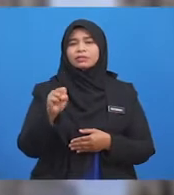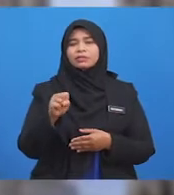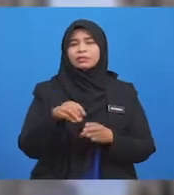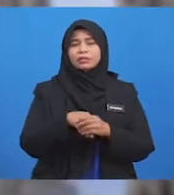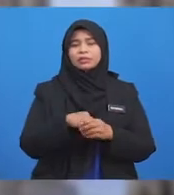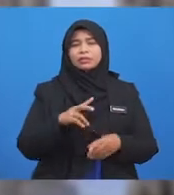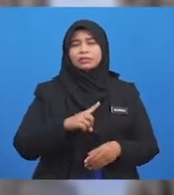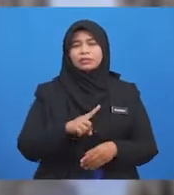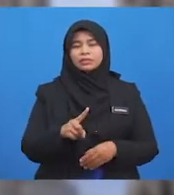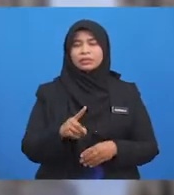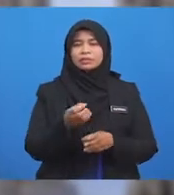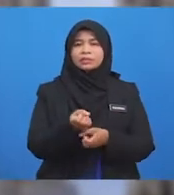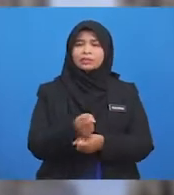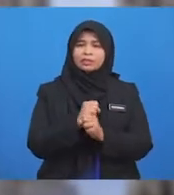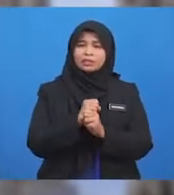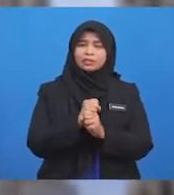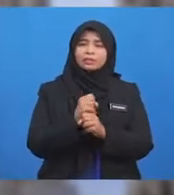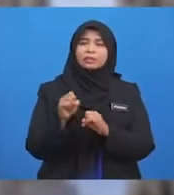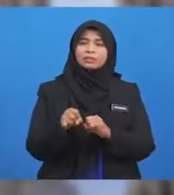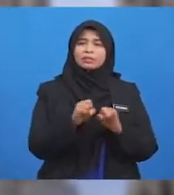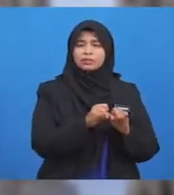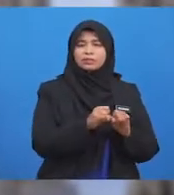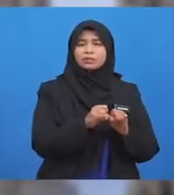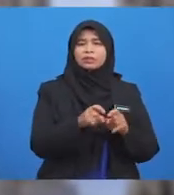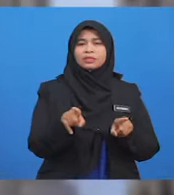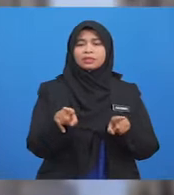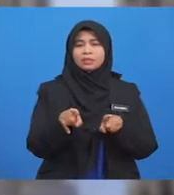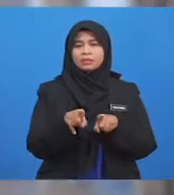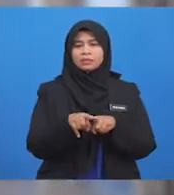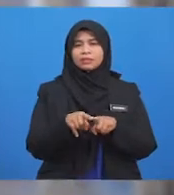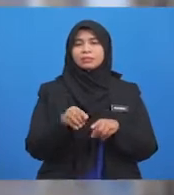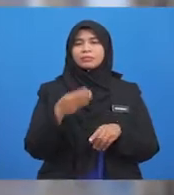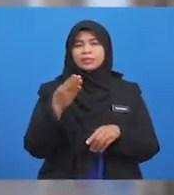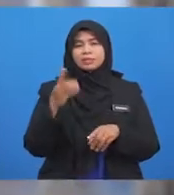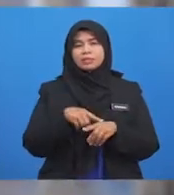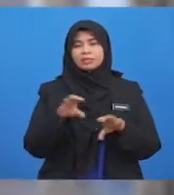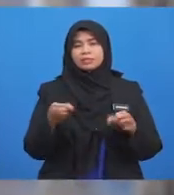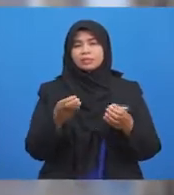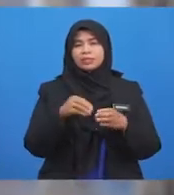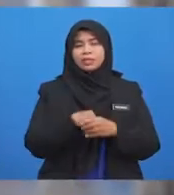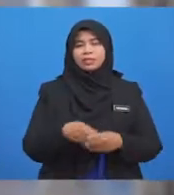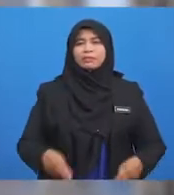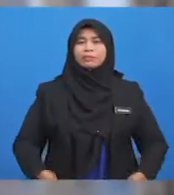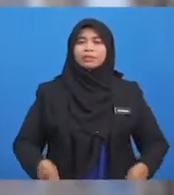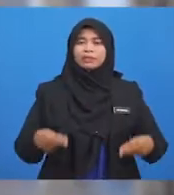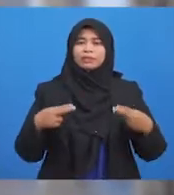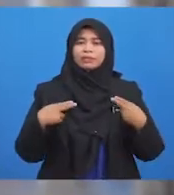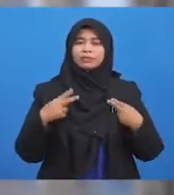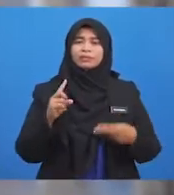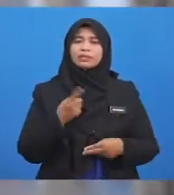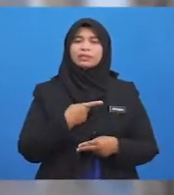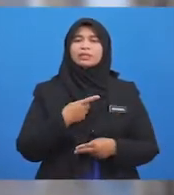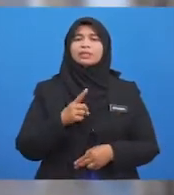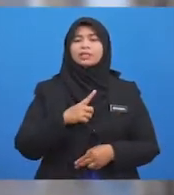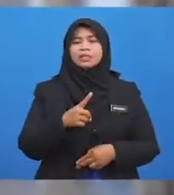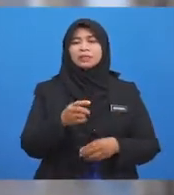Sewa juga Biasa dilaksanakan Dalam kehidupan kita Apabila tidak mampu Untuk memiliki Islam